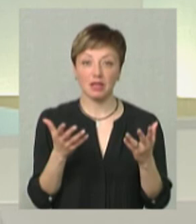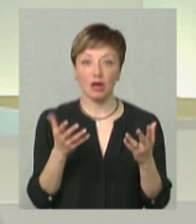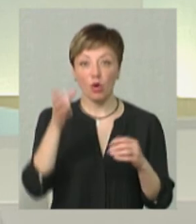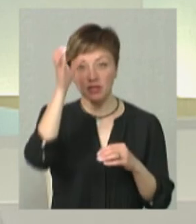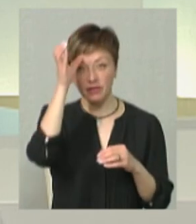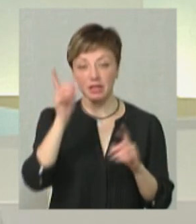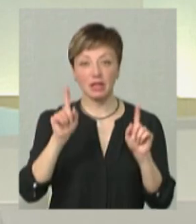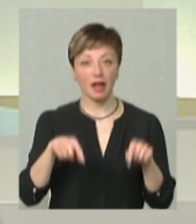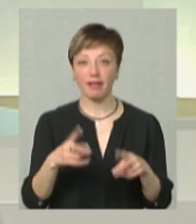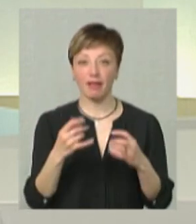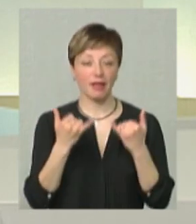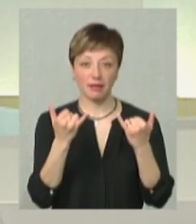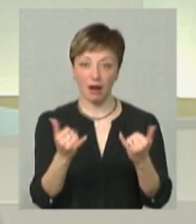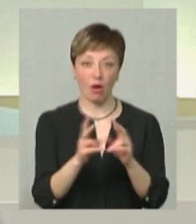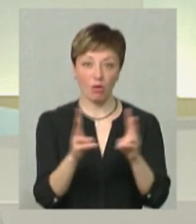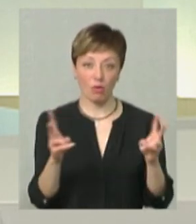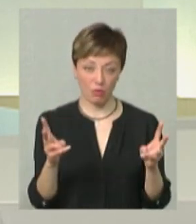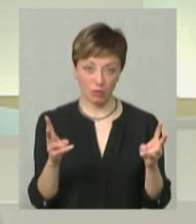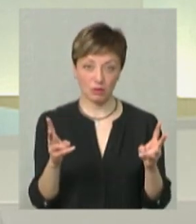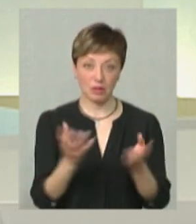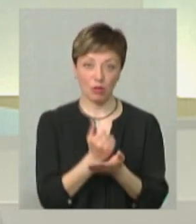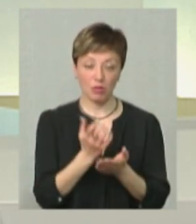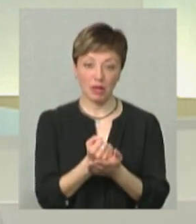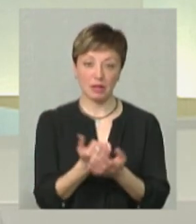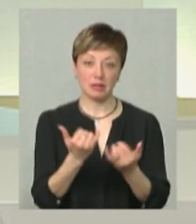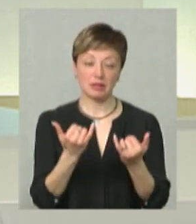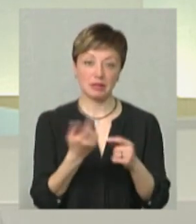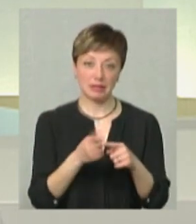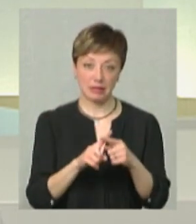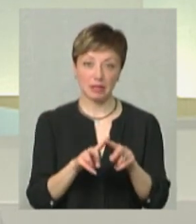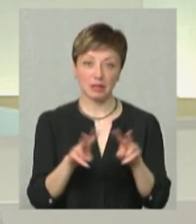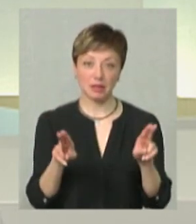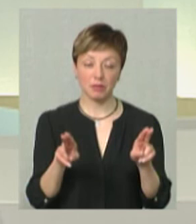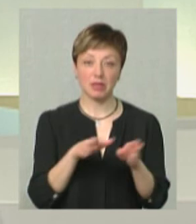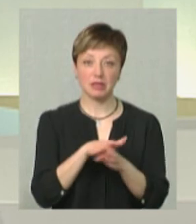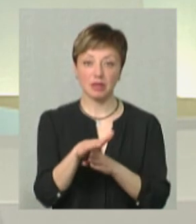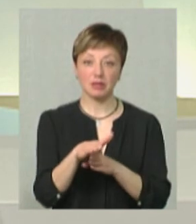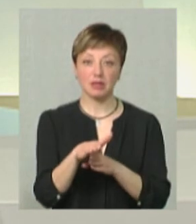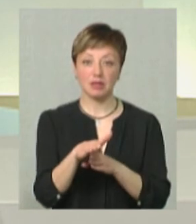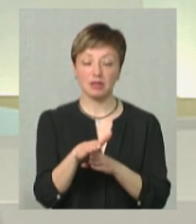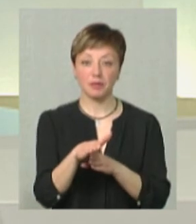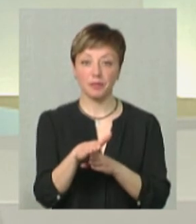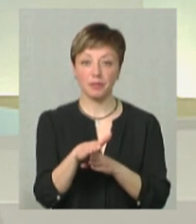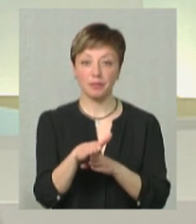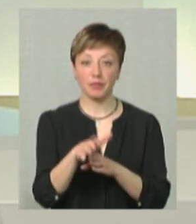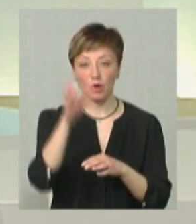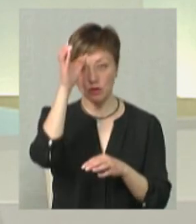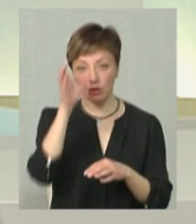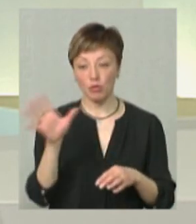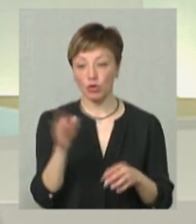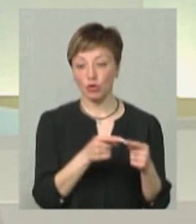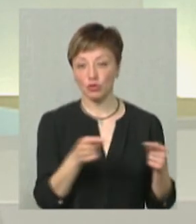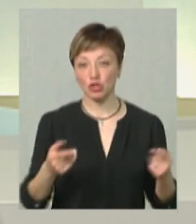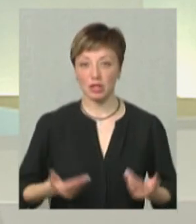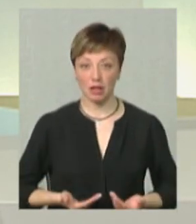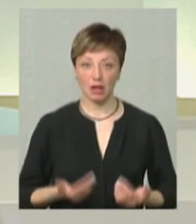освіта навіть не для, можливо, заробітку, але це та сама реалізація концепції освіти впродовж